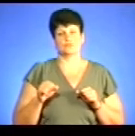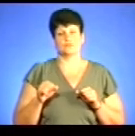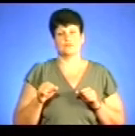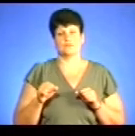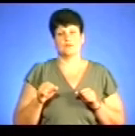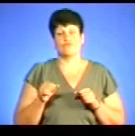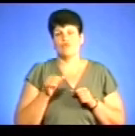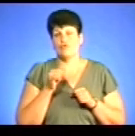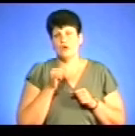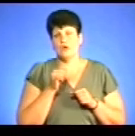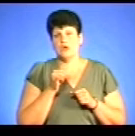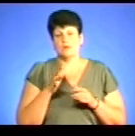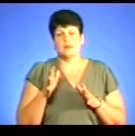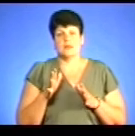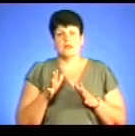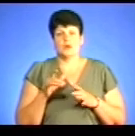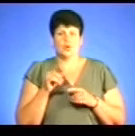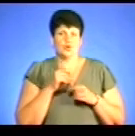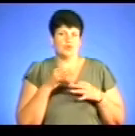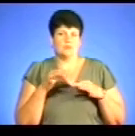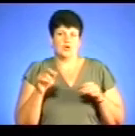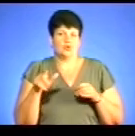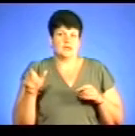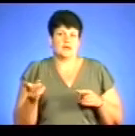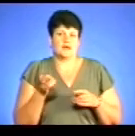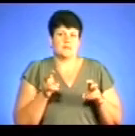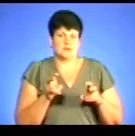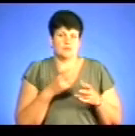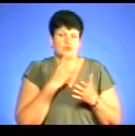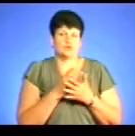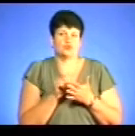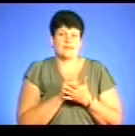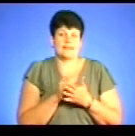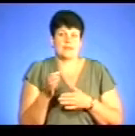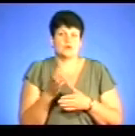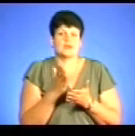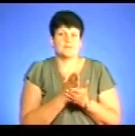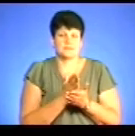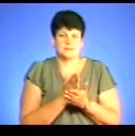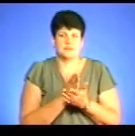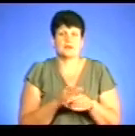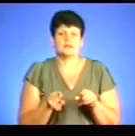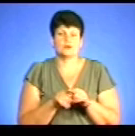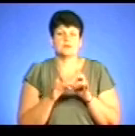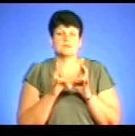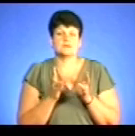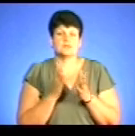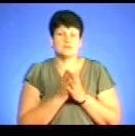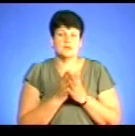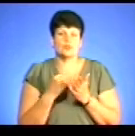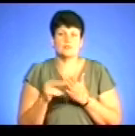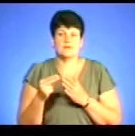любі людини, яка підійде, підійде. Приходить документи на алкоголь, який він має. Власне, дуже небезпечним є також купівля